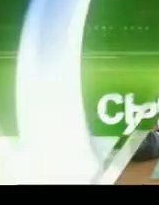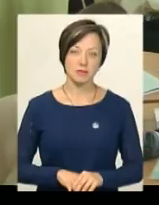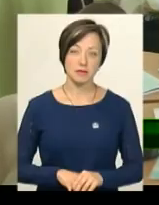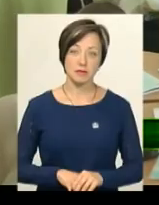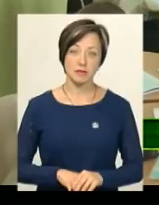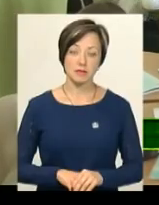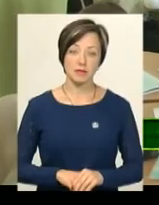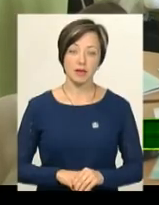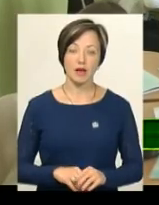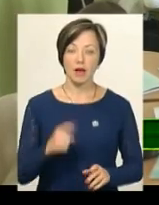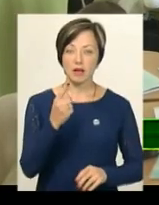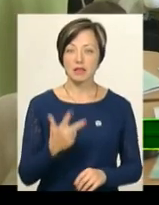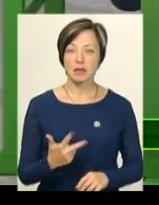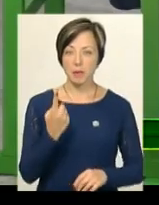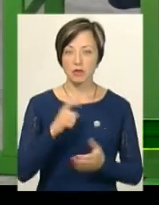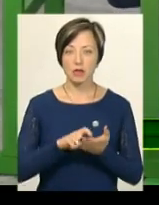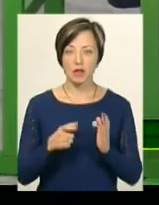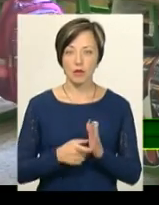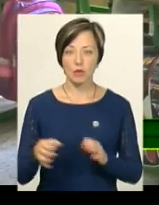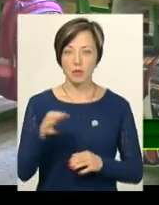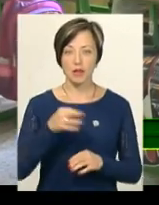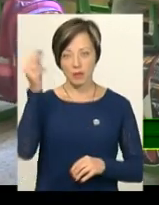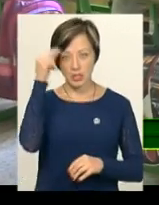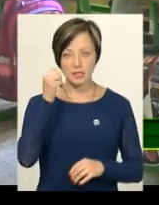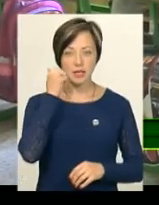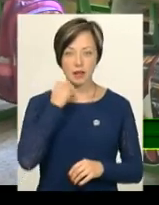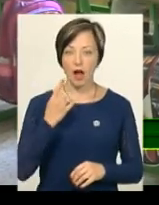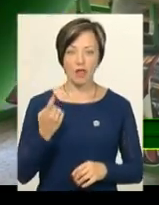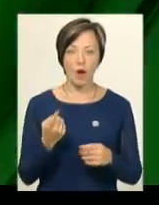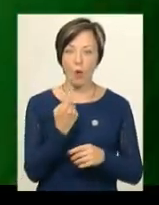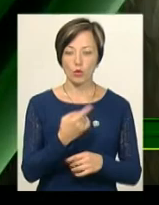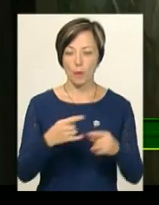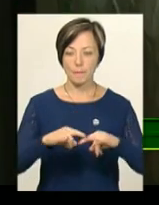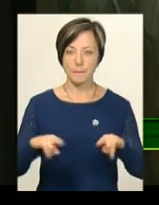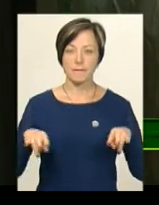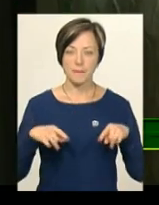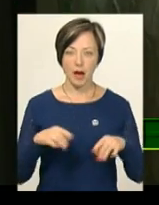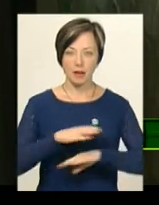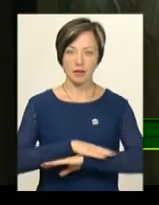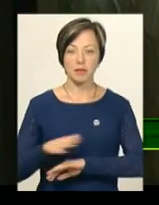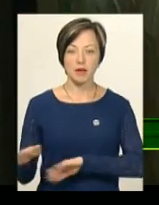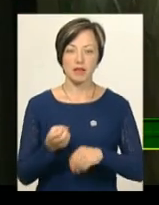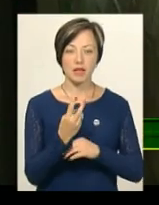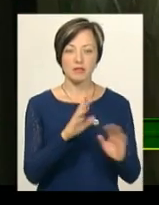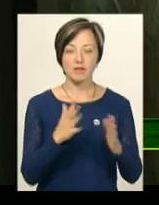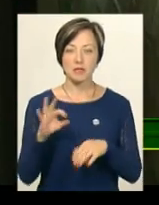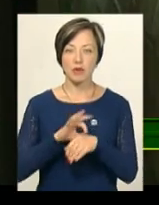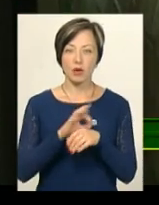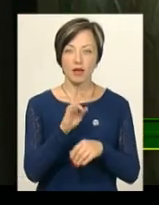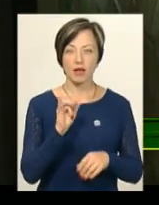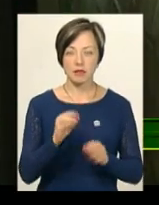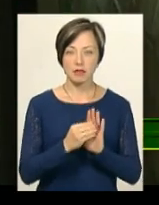Третина першокласників області навчаються за старими, а не одномісними партами. 12 випадків захворювання на КІР